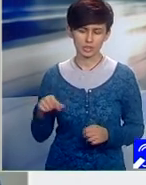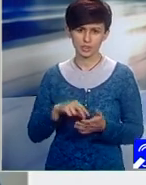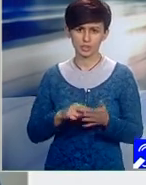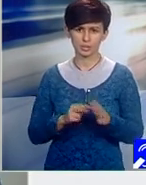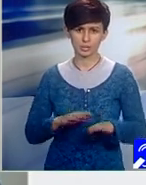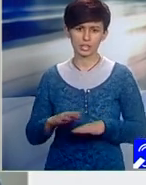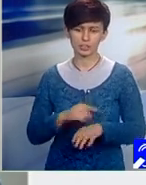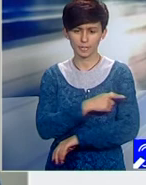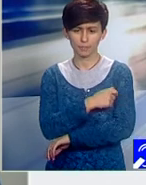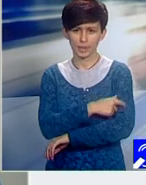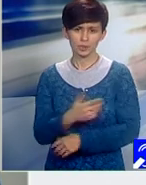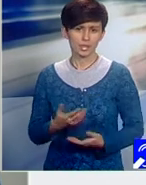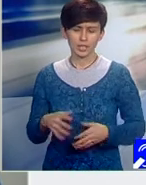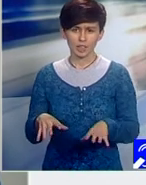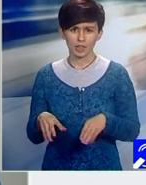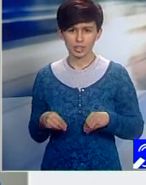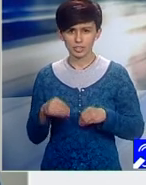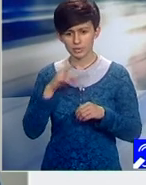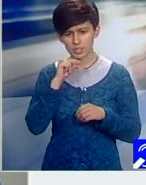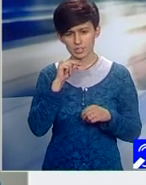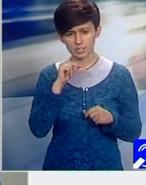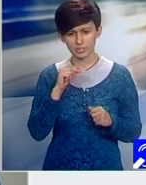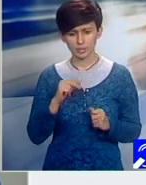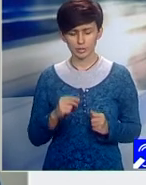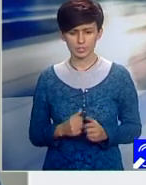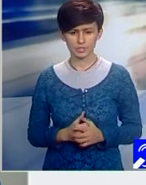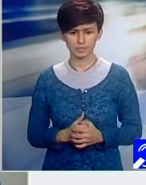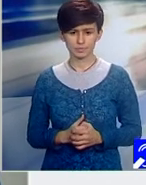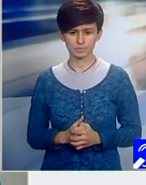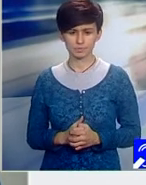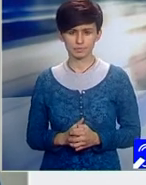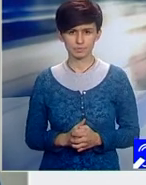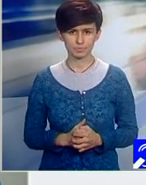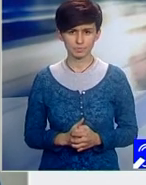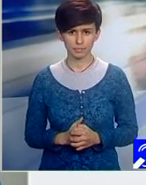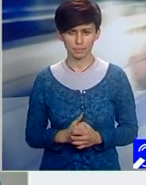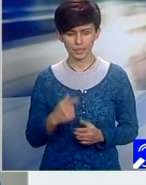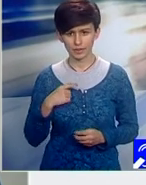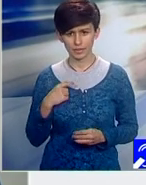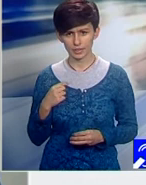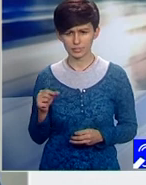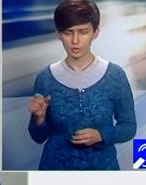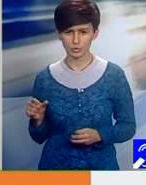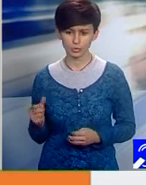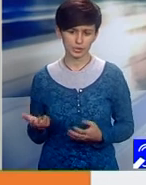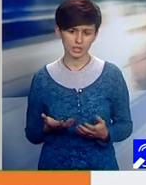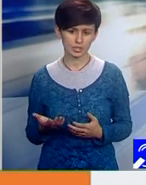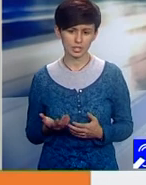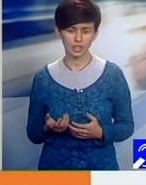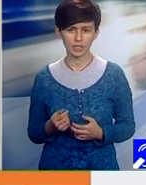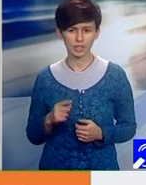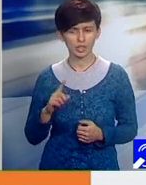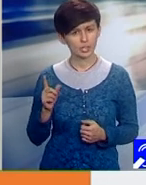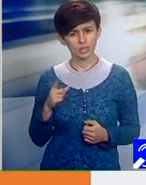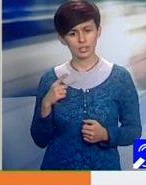de spitale care au acceptat să vorbească. Curajoasă pentru că este o temă care încă deocamdată nici nu este